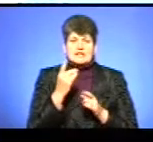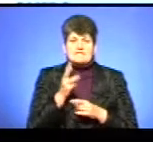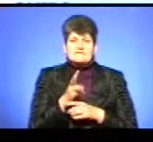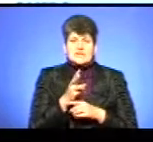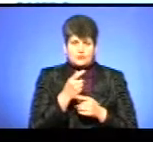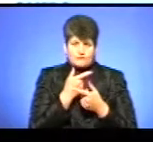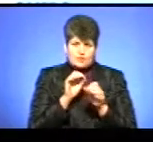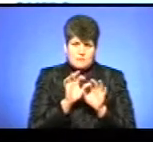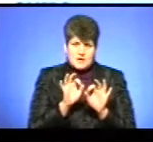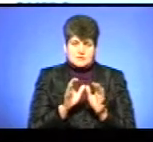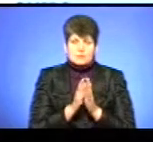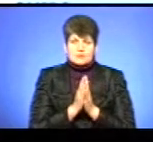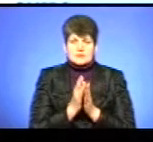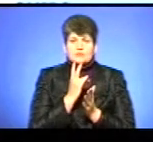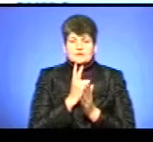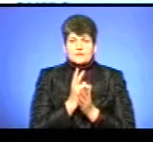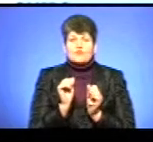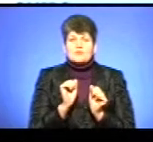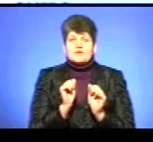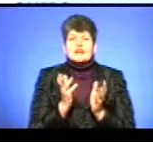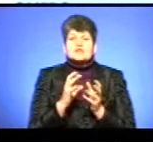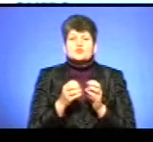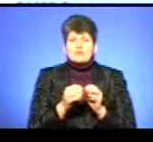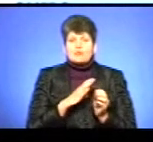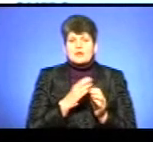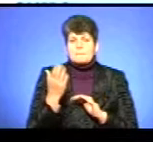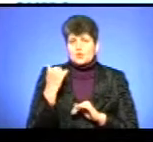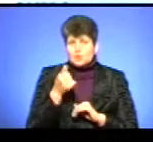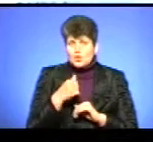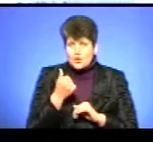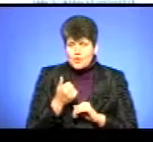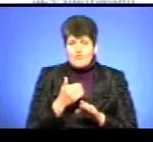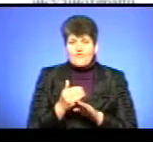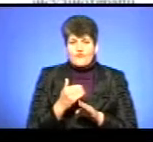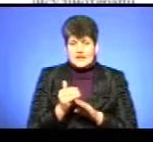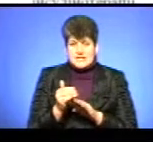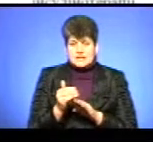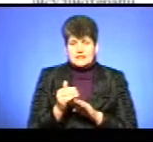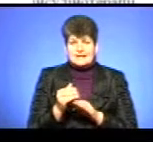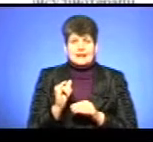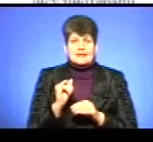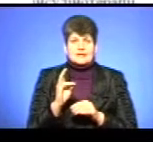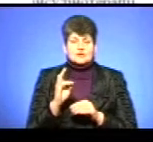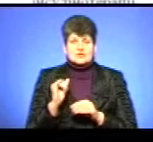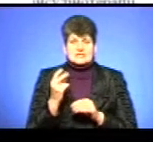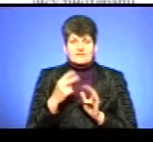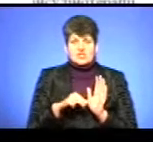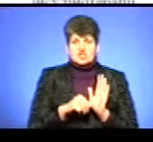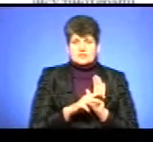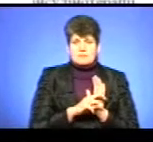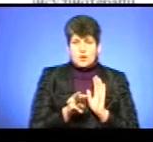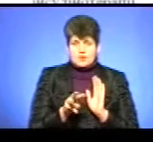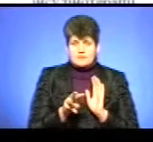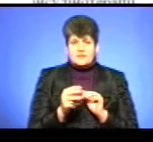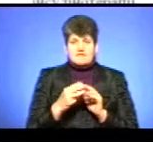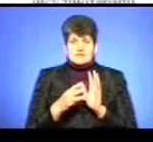просили вказати в управлінні, яка сума була минулого року виділена на інсулін. 26 мільйонів, а в